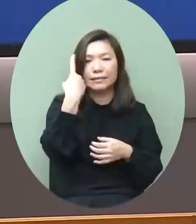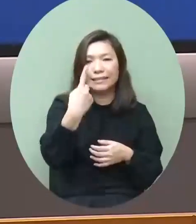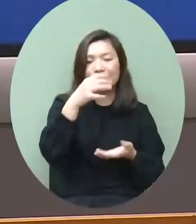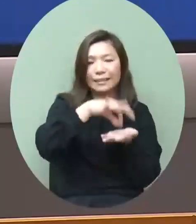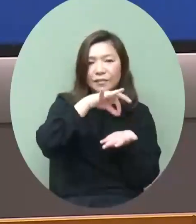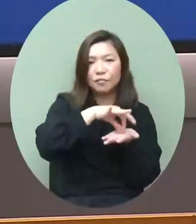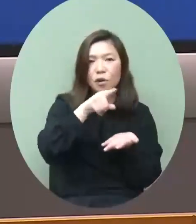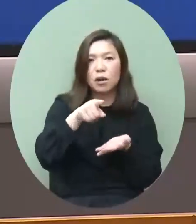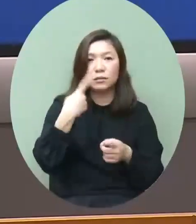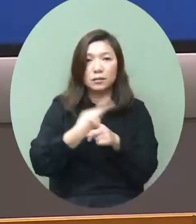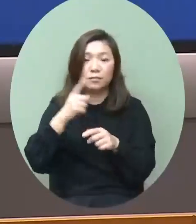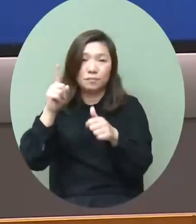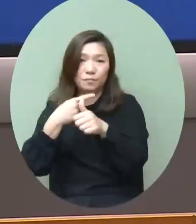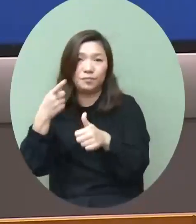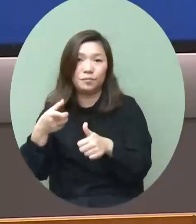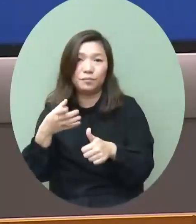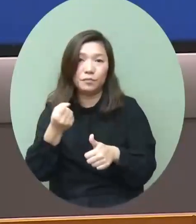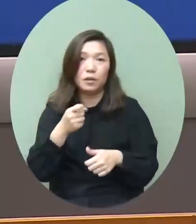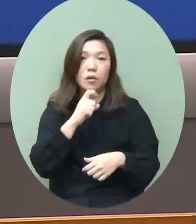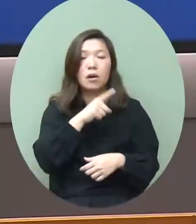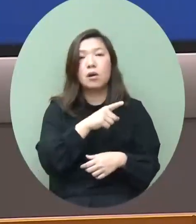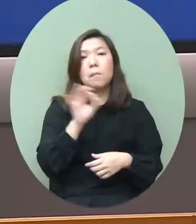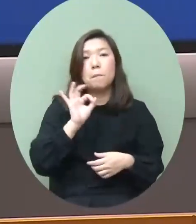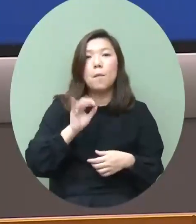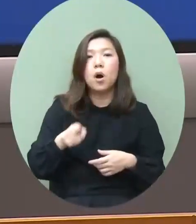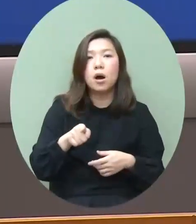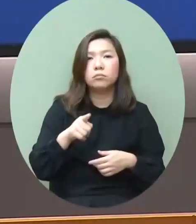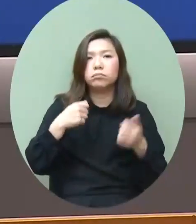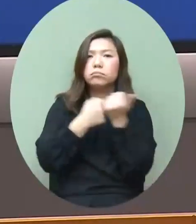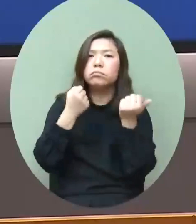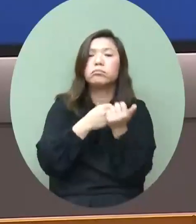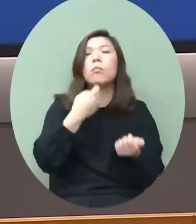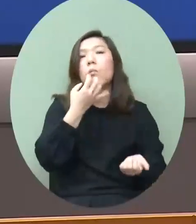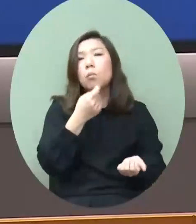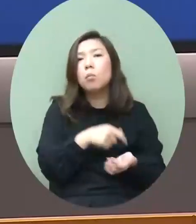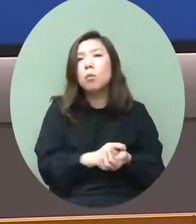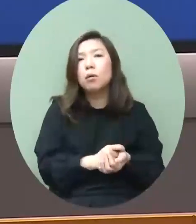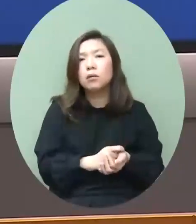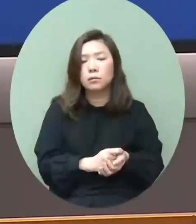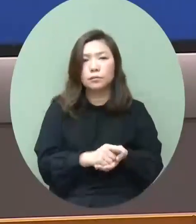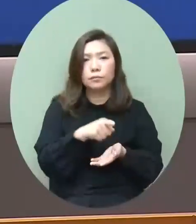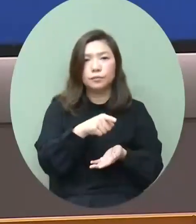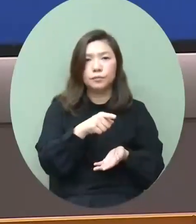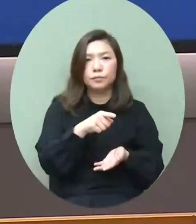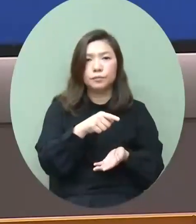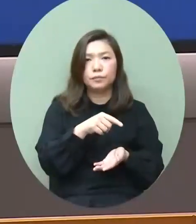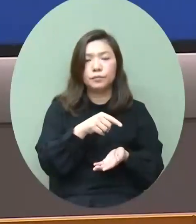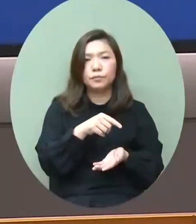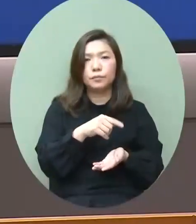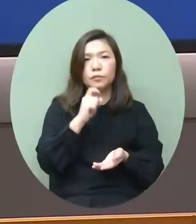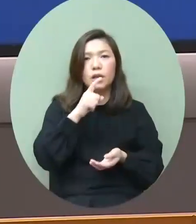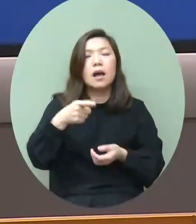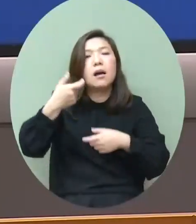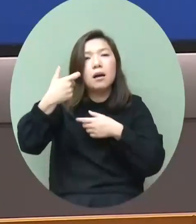我看不到有另一個經濟體或者另一個城市有我們那種來自中央的支持資本市